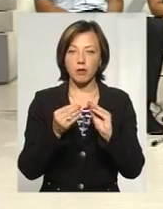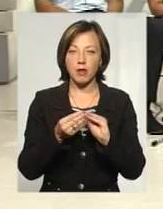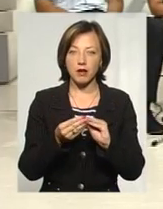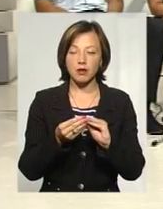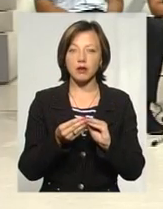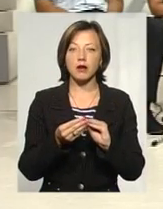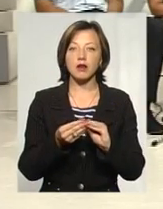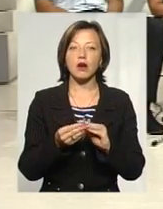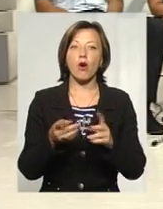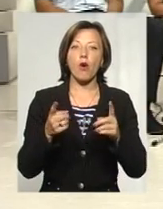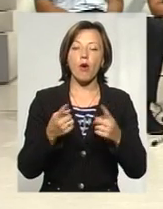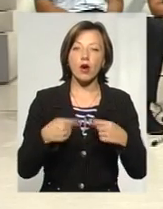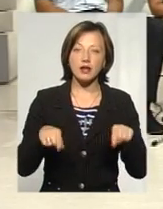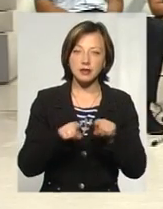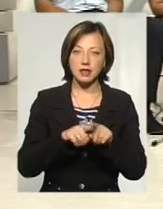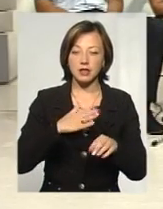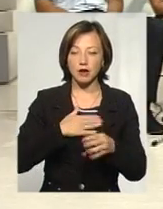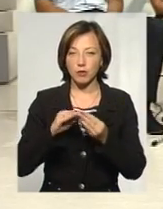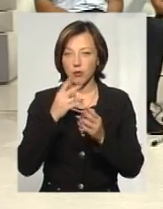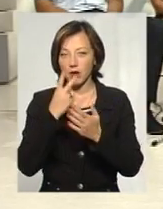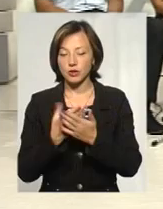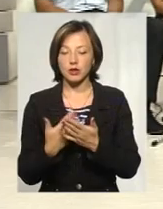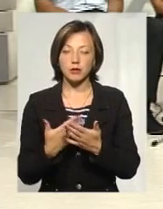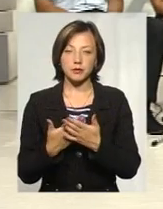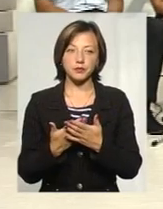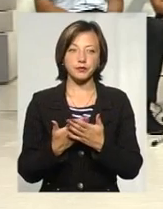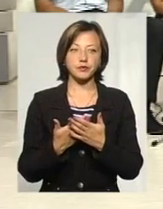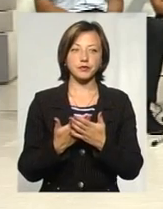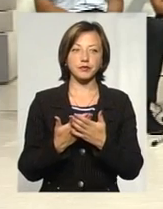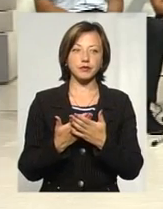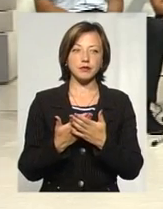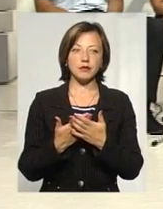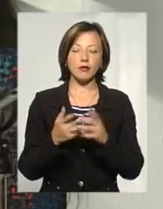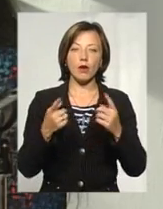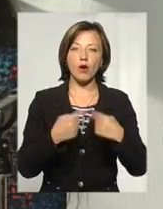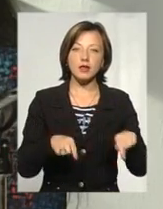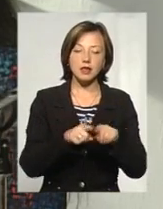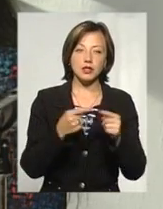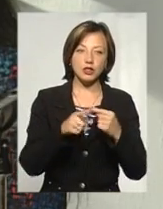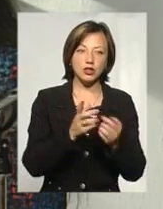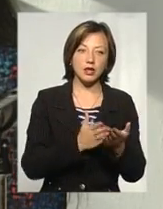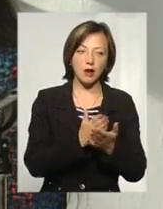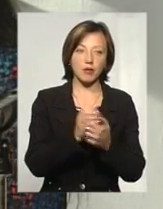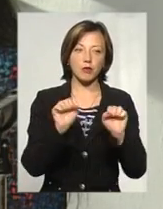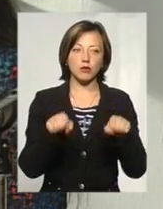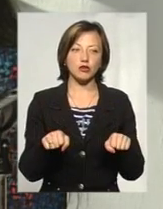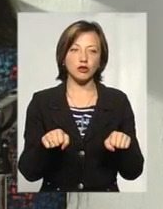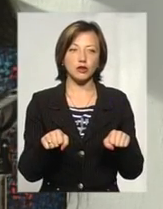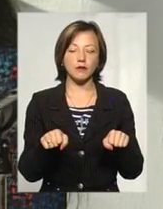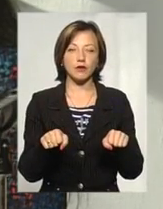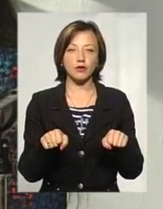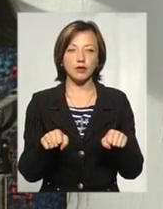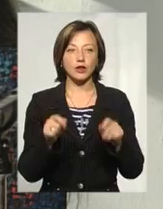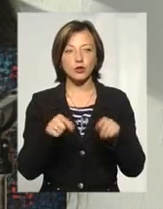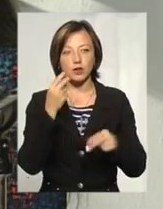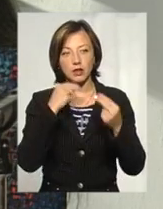організації бачать наші проблеми. Організації, які там інші, вони можуть тут